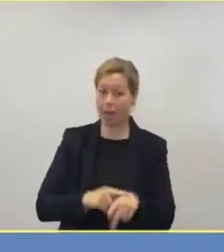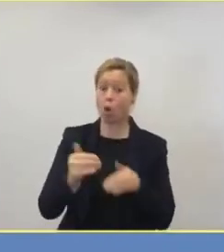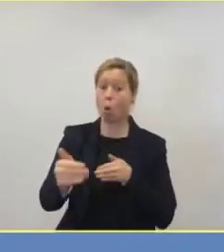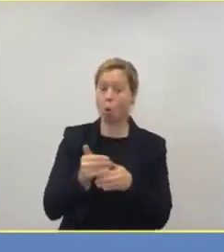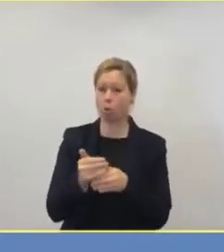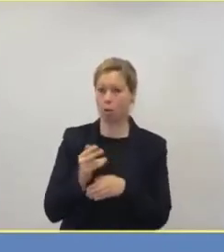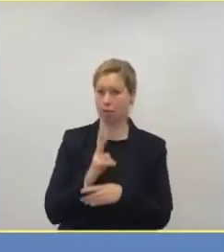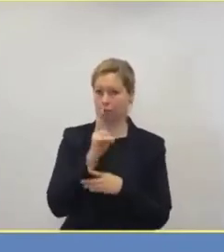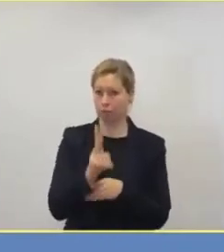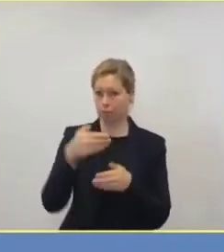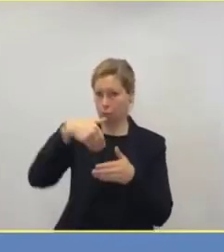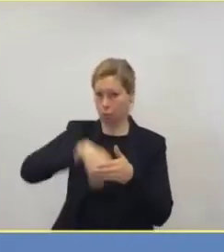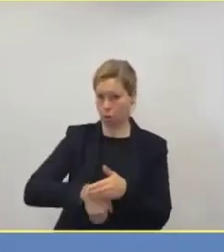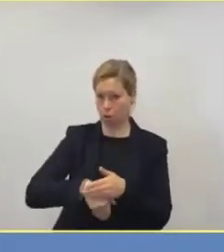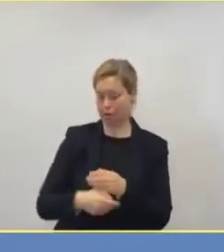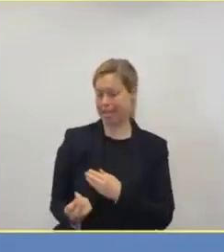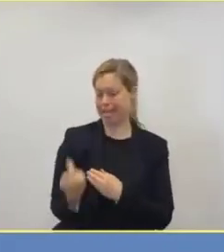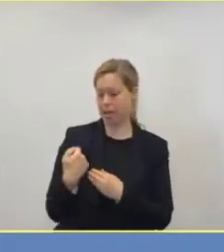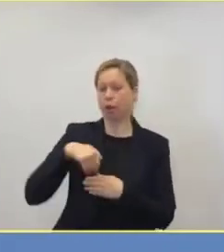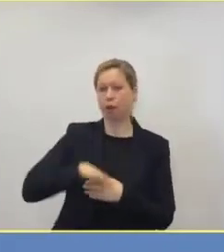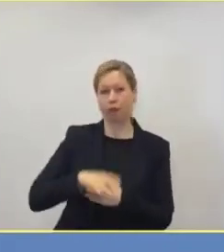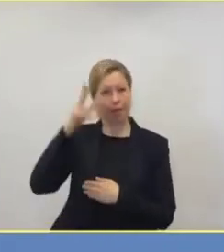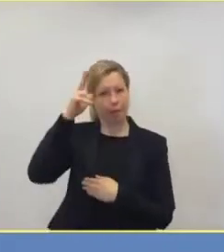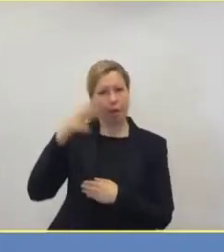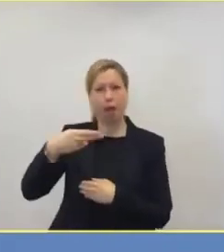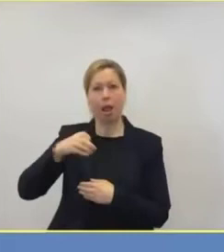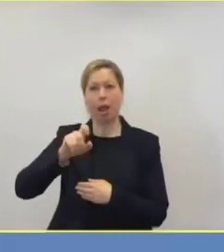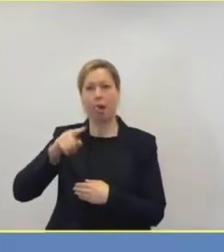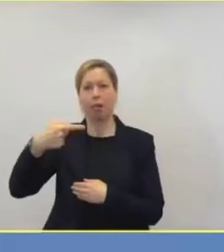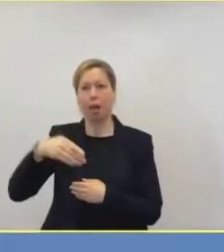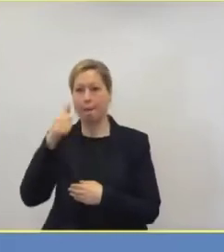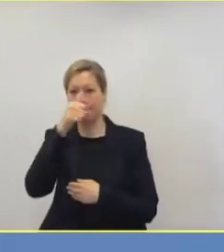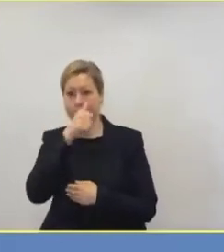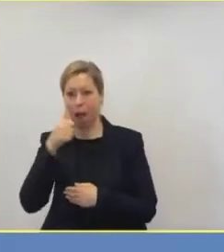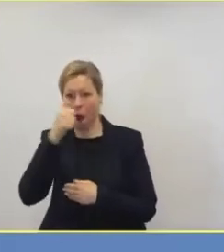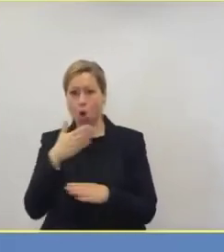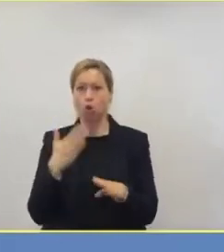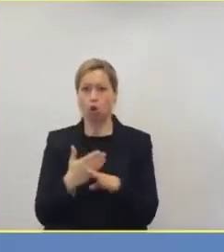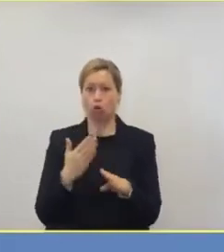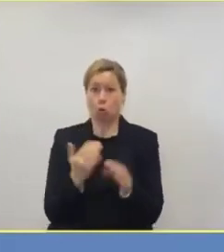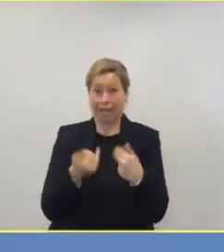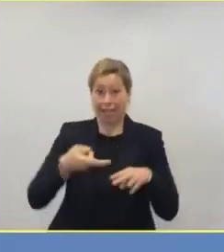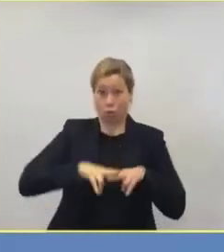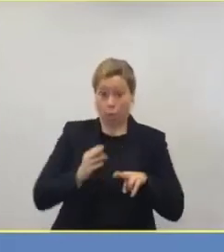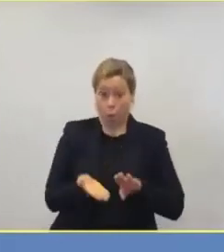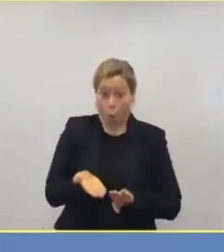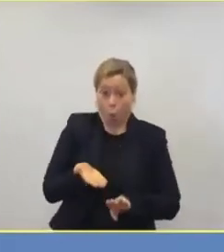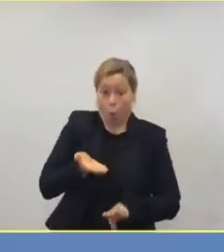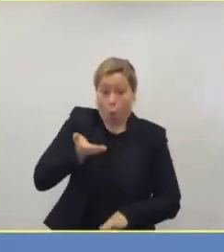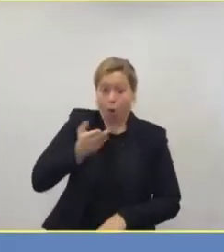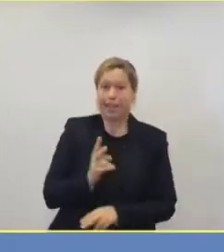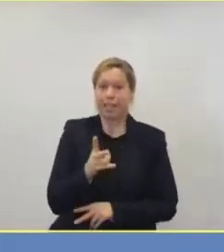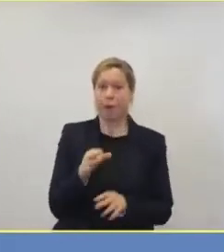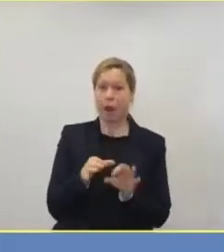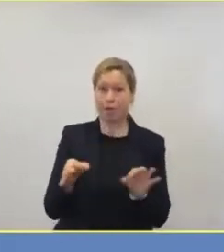Herr Helge Braun sprach gestern von zehn Tagen. Und wenn ich mir überlege, wir haben bis Silvestern noch sechsmal zehn Tage